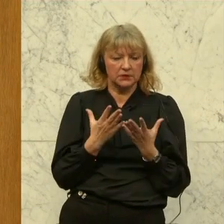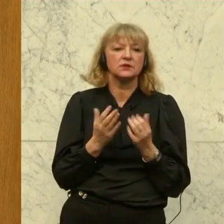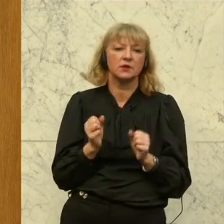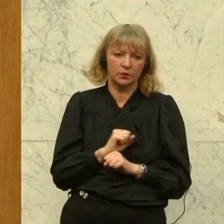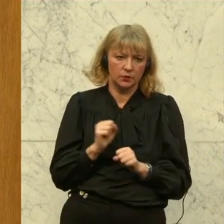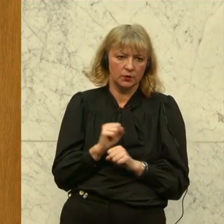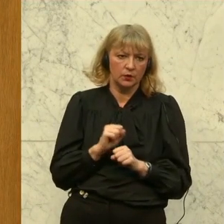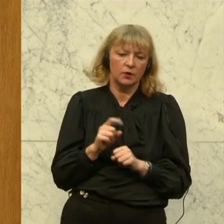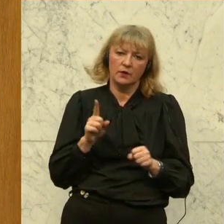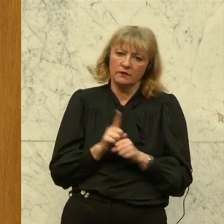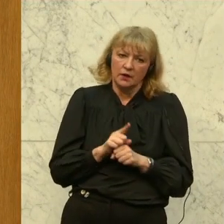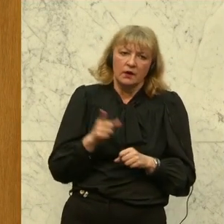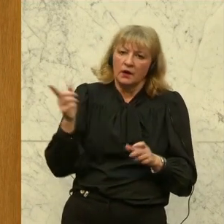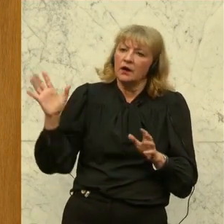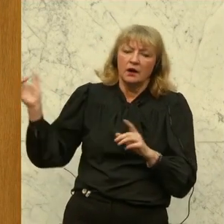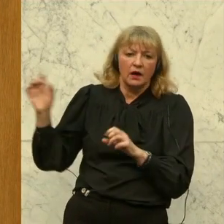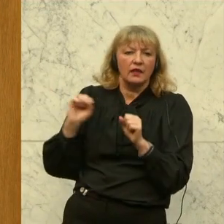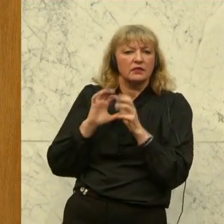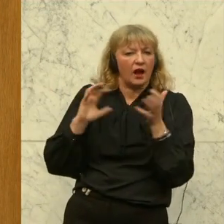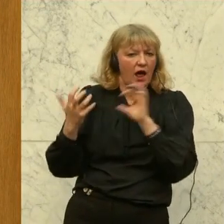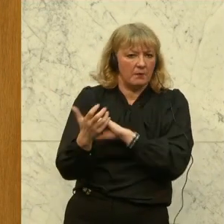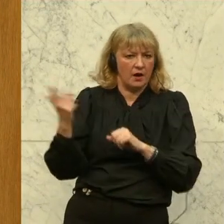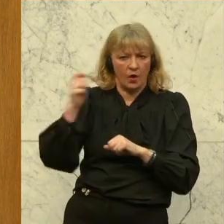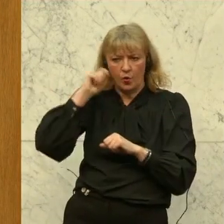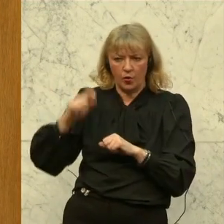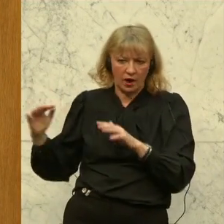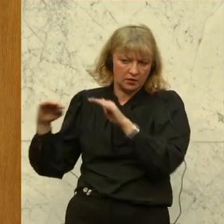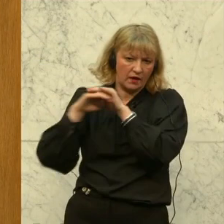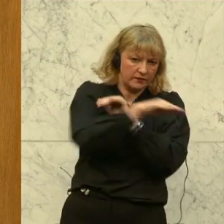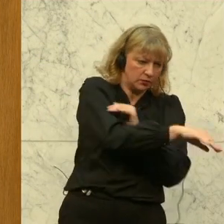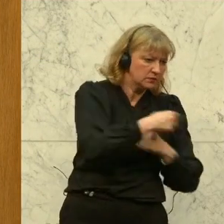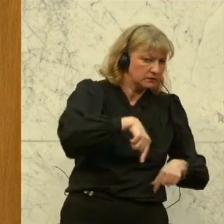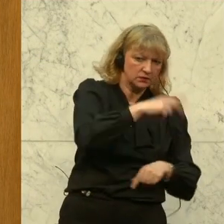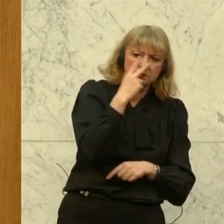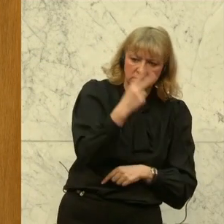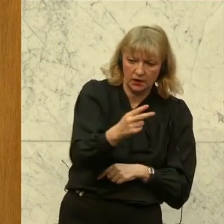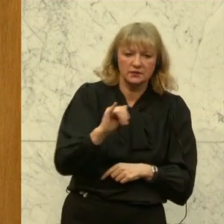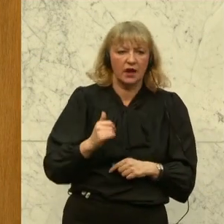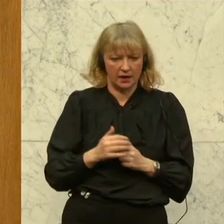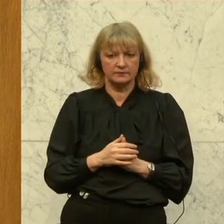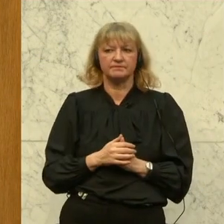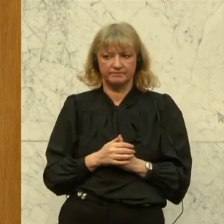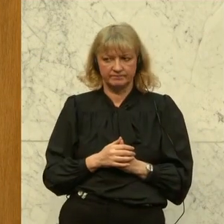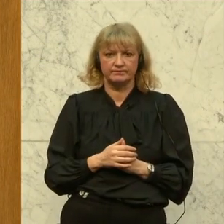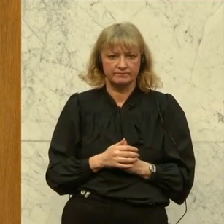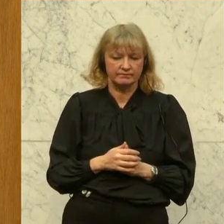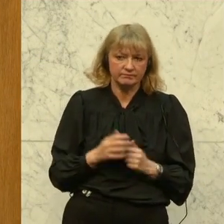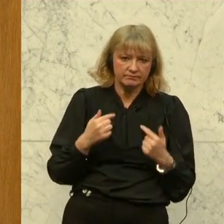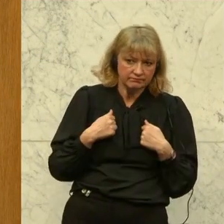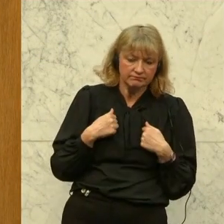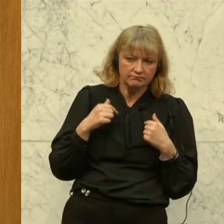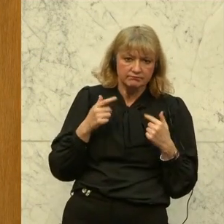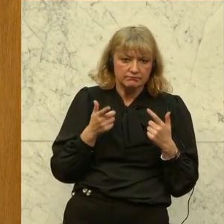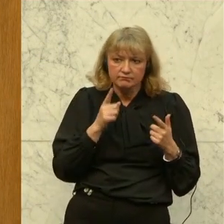Hölle sie geflüchtet sind. Und wir können nur erahnen, was es bedeutet haben muss,